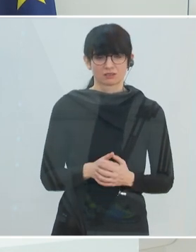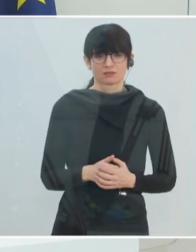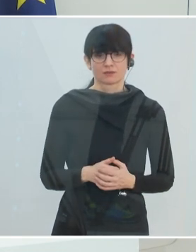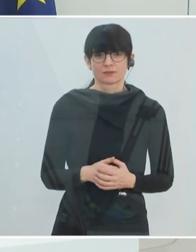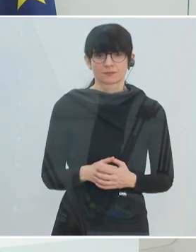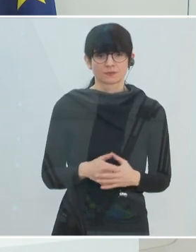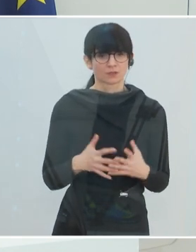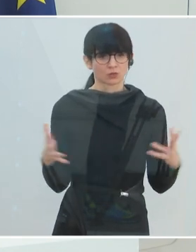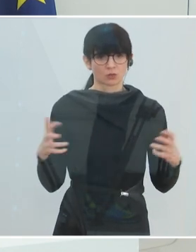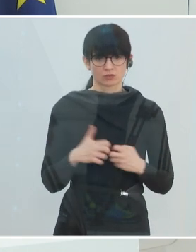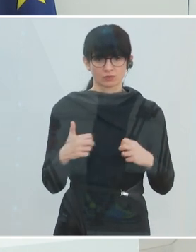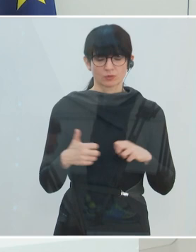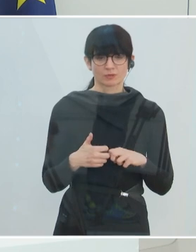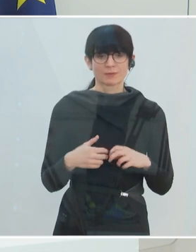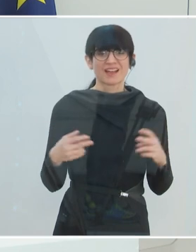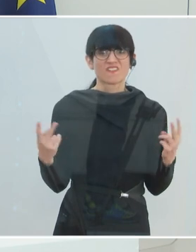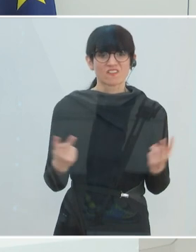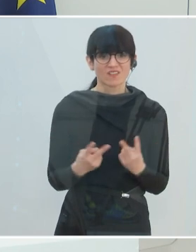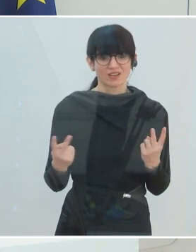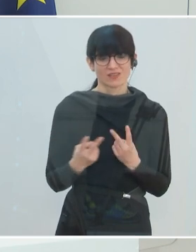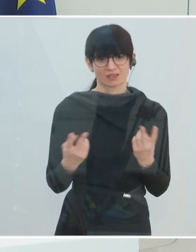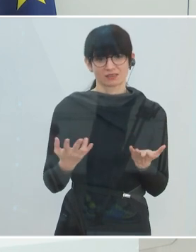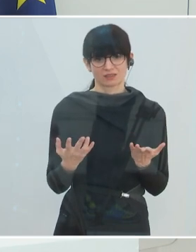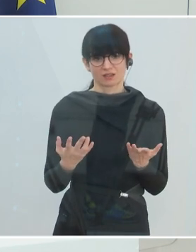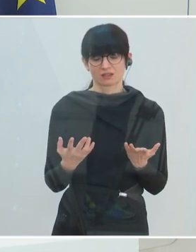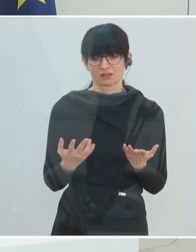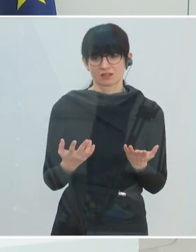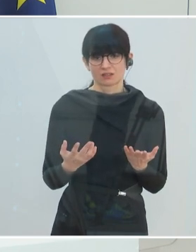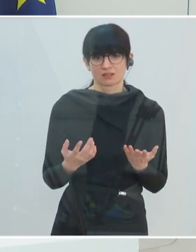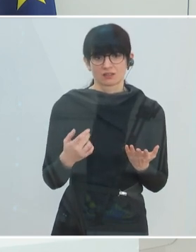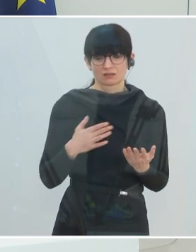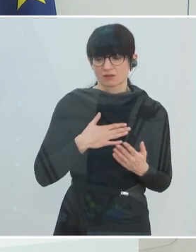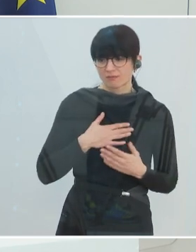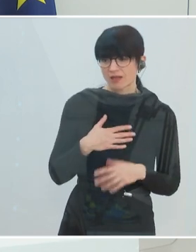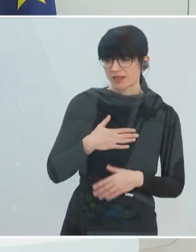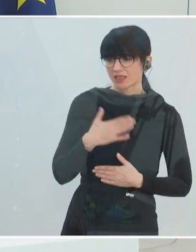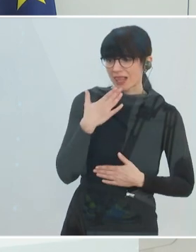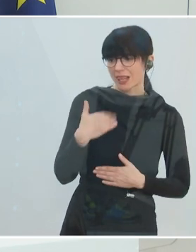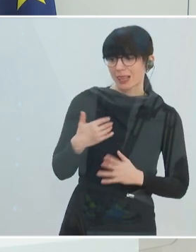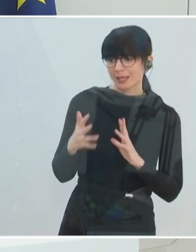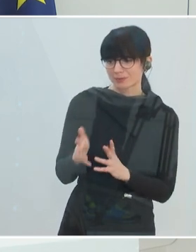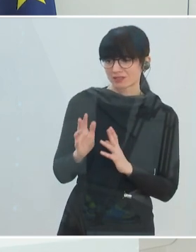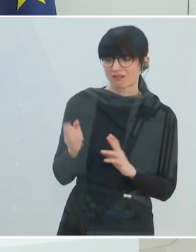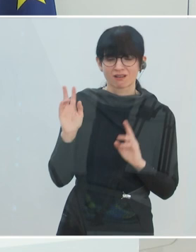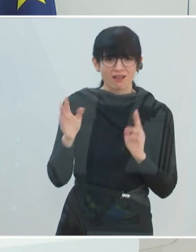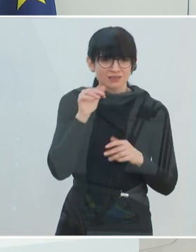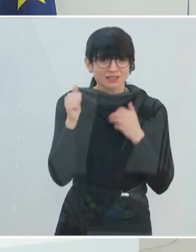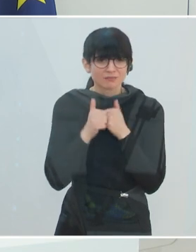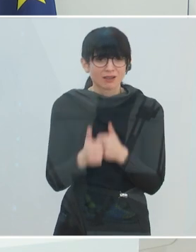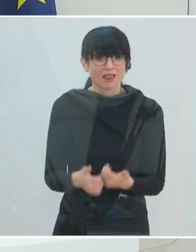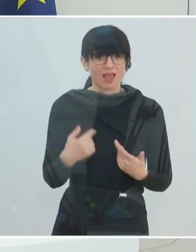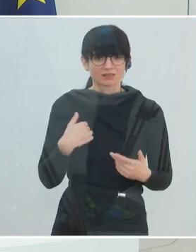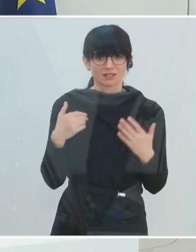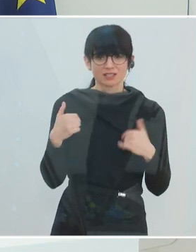das große Problem, dass Angehörige damit haben, die hier ihre Allerliebsten einfach nicht begleiten können.